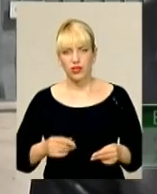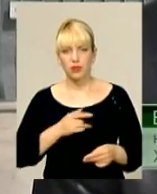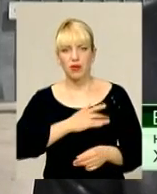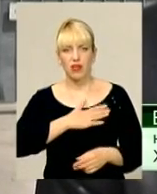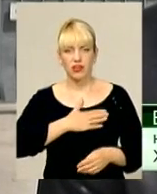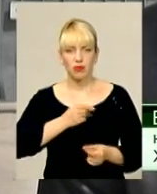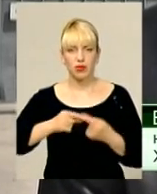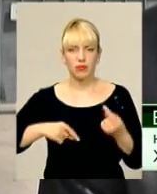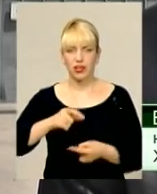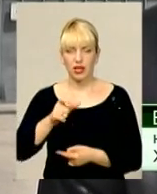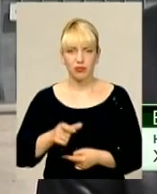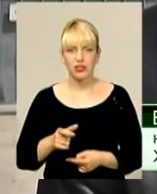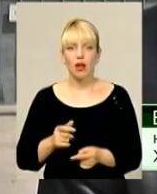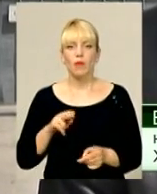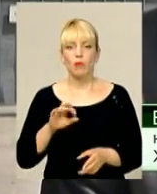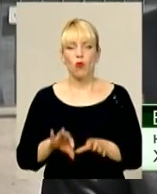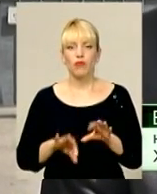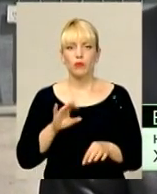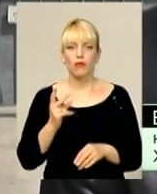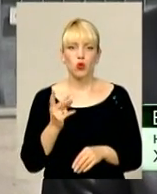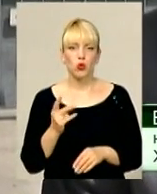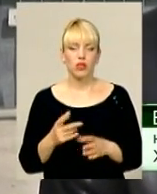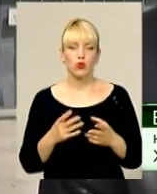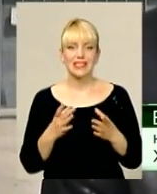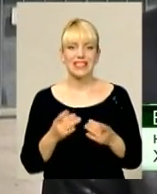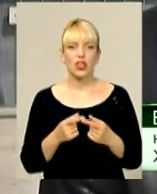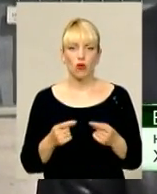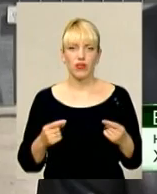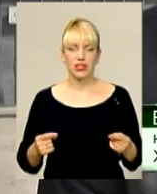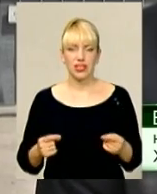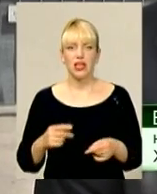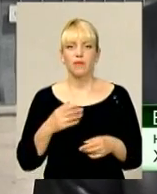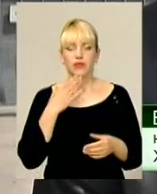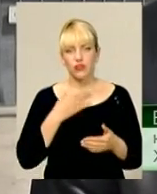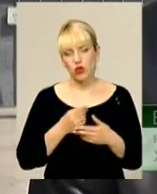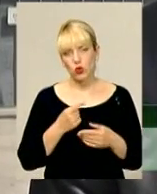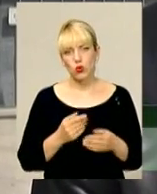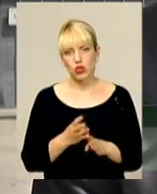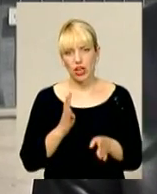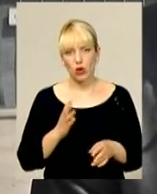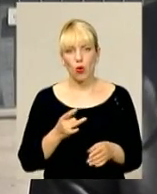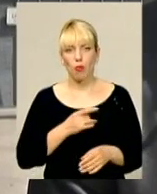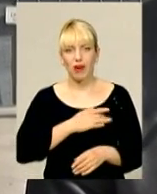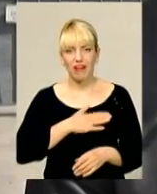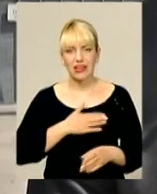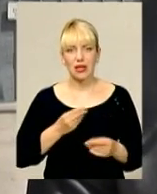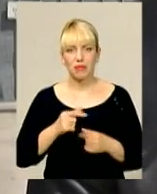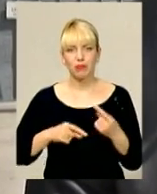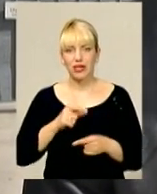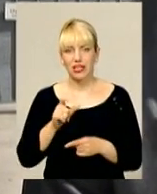по відбору вторинної сировини. В свою чергу приватний підприємець